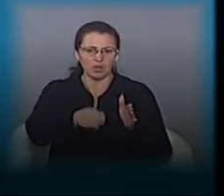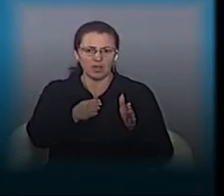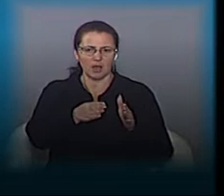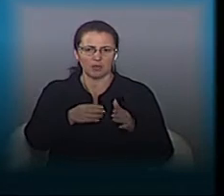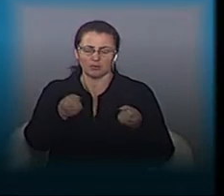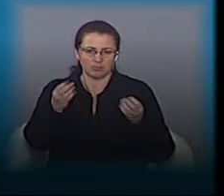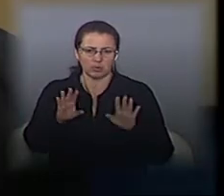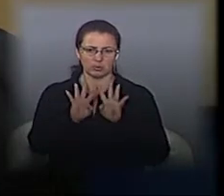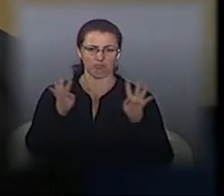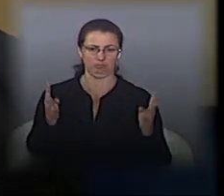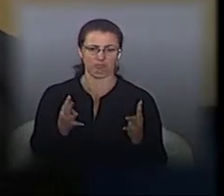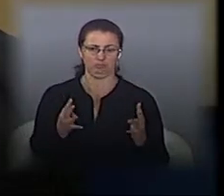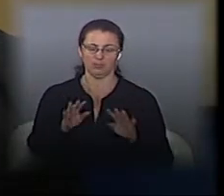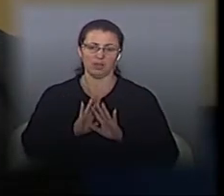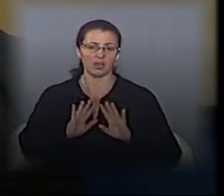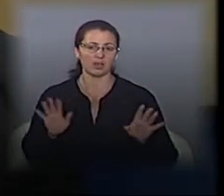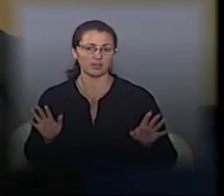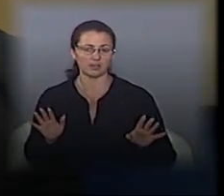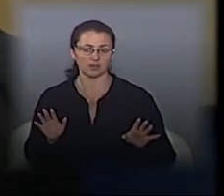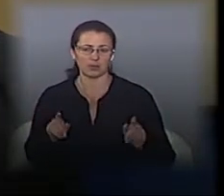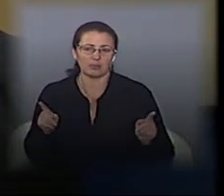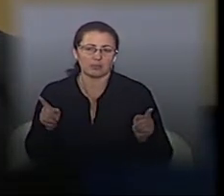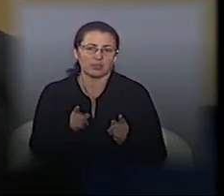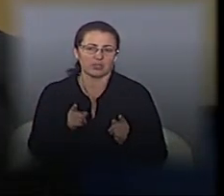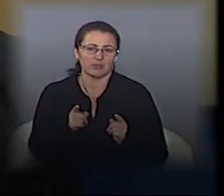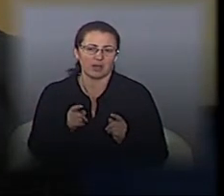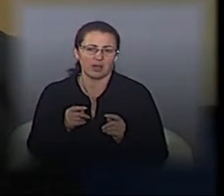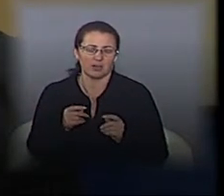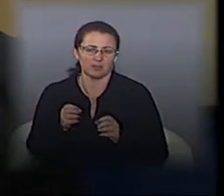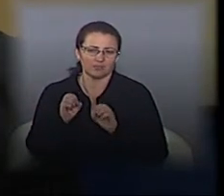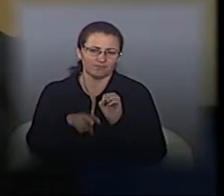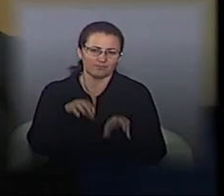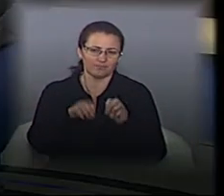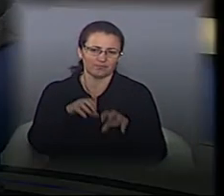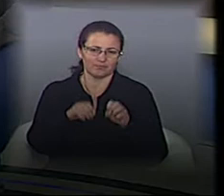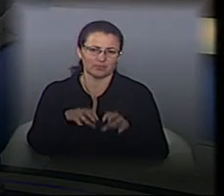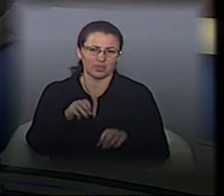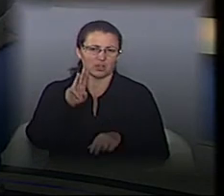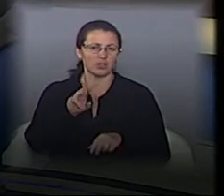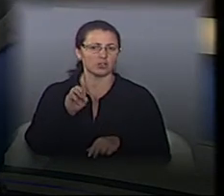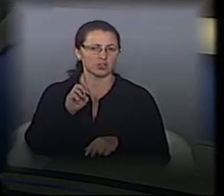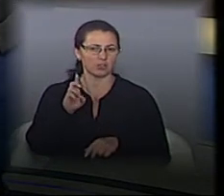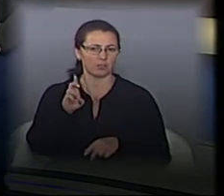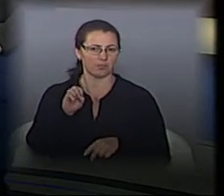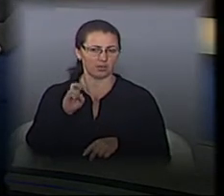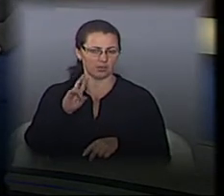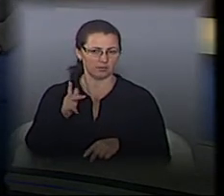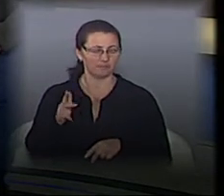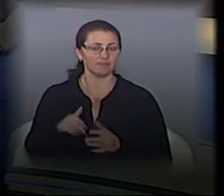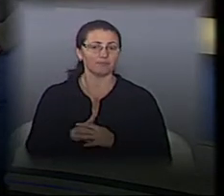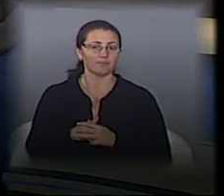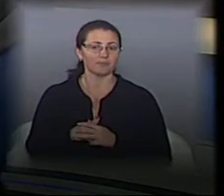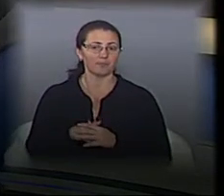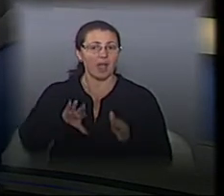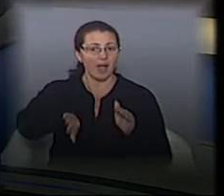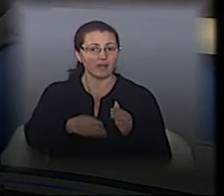позагороджували і мінімально позасипали щебінкою якоюсь і щебнім і все. Ямковий ремонт розпочинається